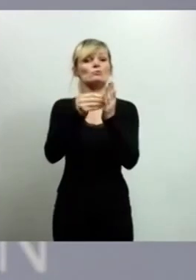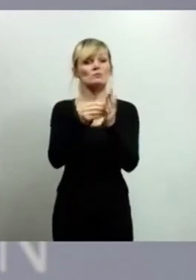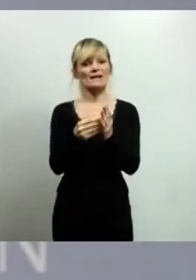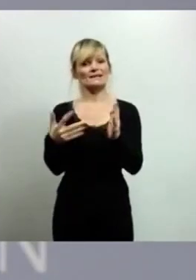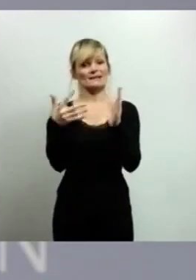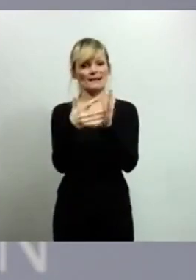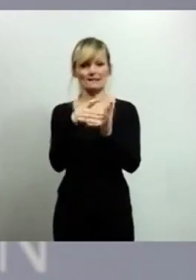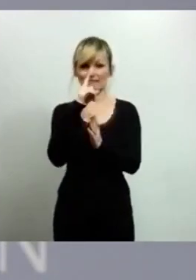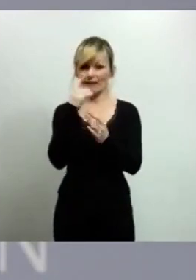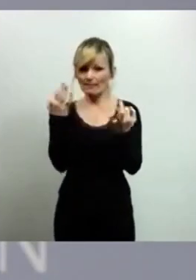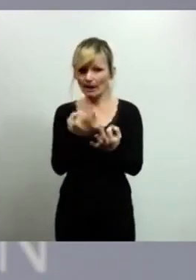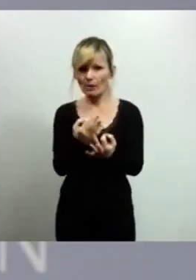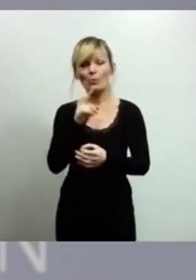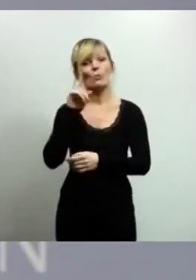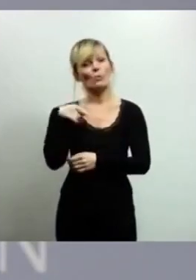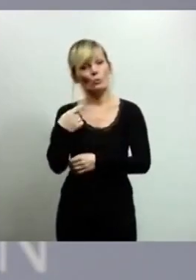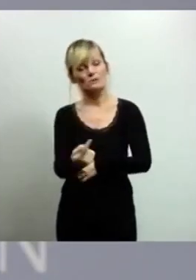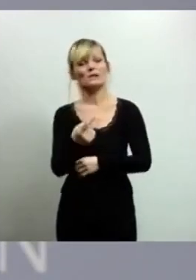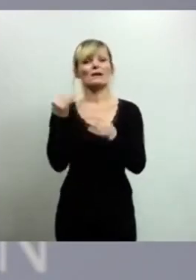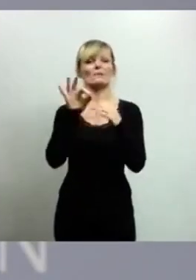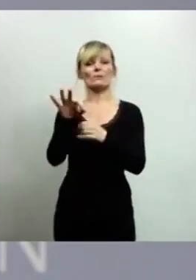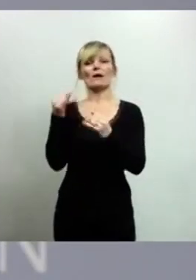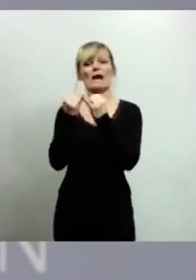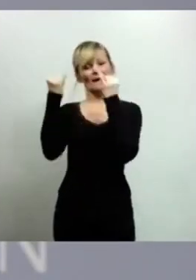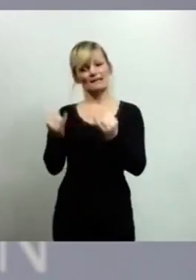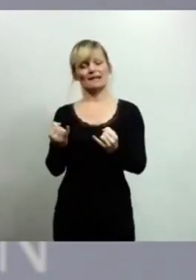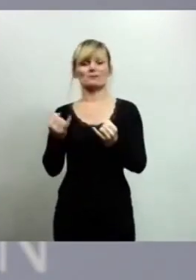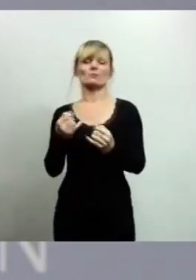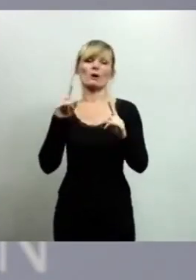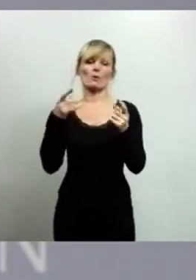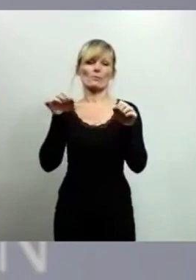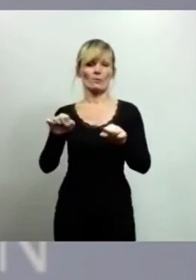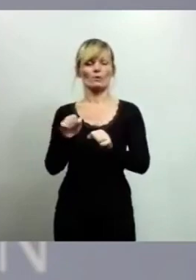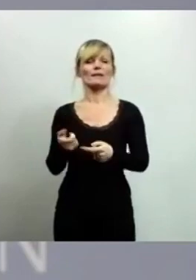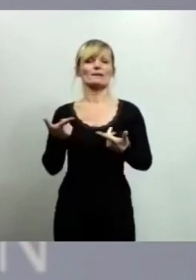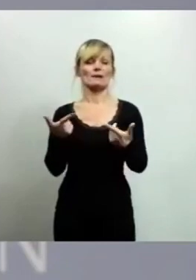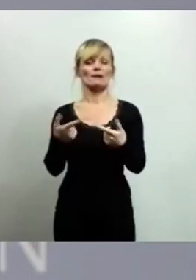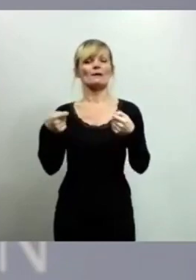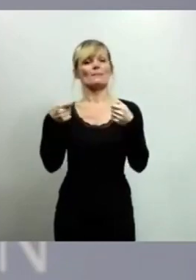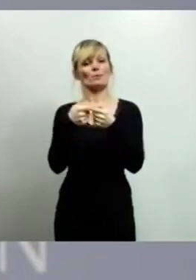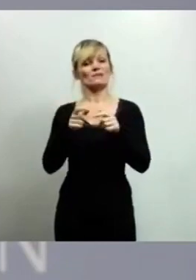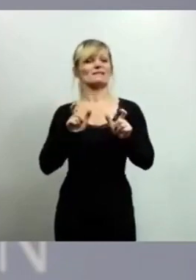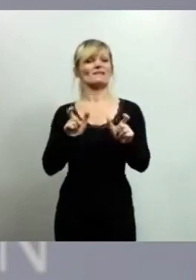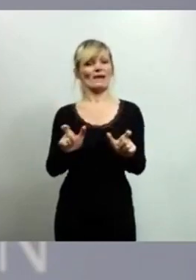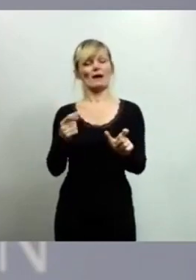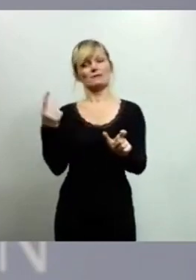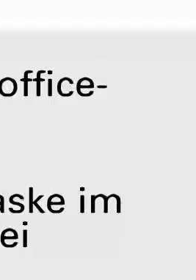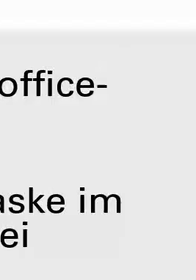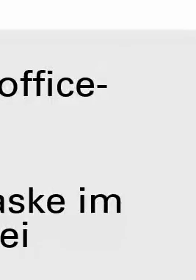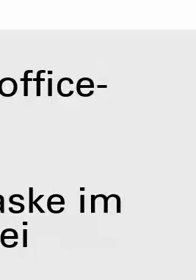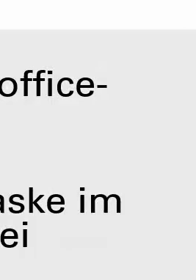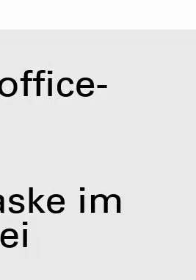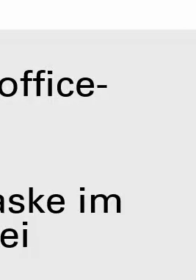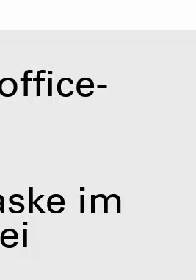den Einrichtungen natürlich an, dass für das Testen die Bundeswehr als helfende Hand zur Verfügung steht. Auch das haben wir an unsere Einrichtungen durchgestellt.